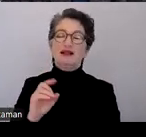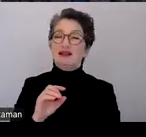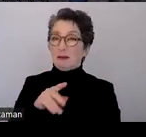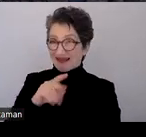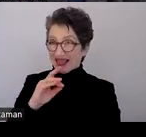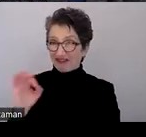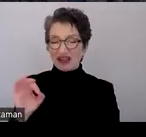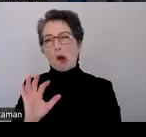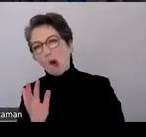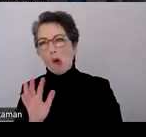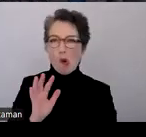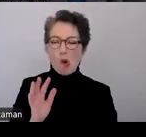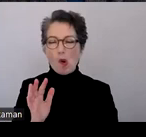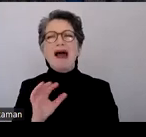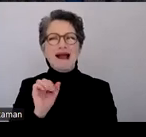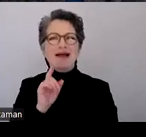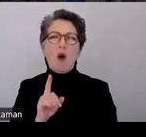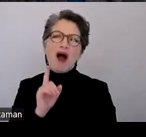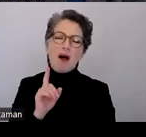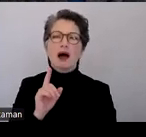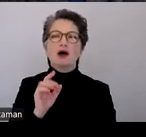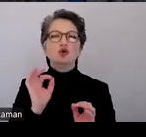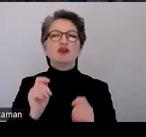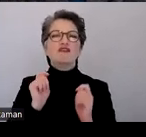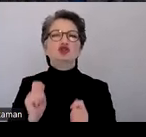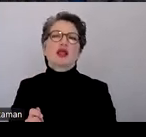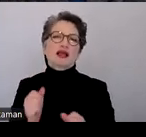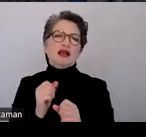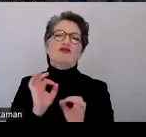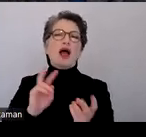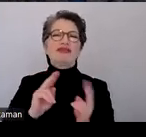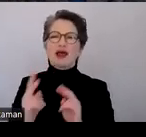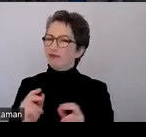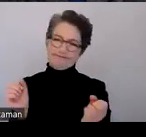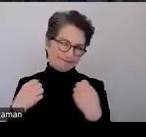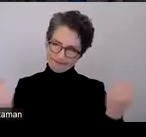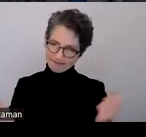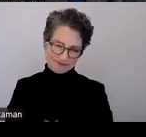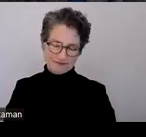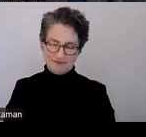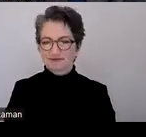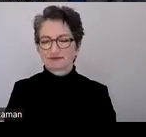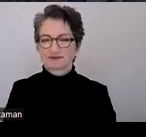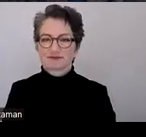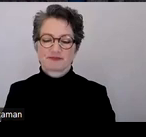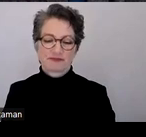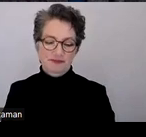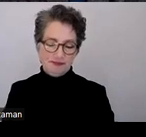keine so guten Vorschläge machen kann, um Änderungen jetzt vorzuschlagen. Geht nicht so einfach.